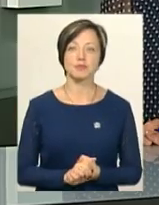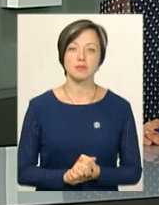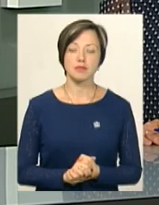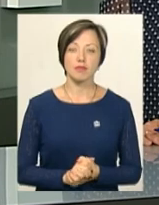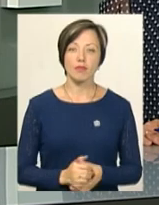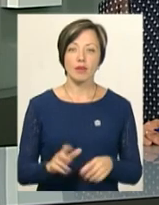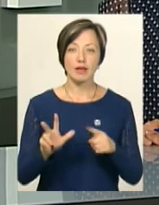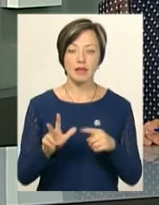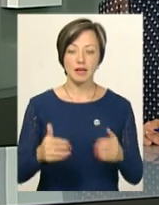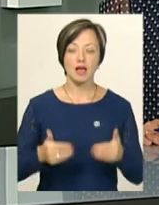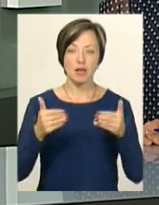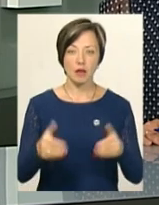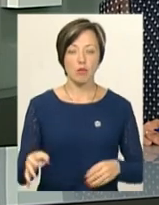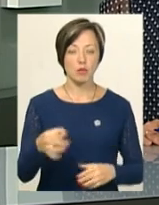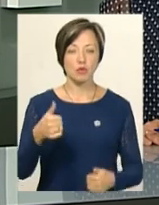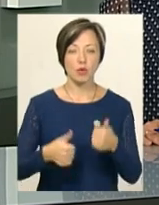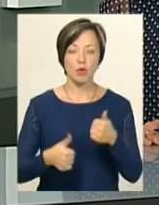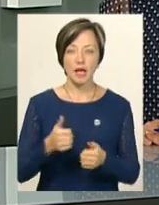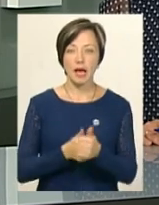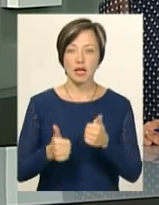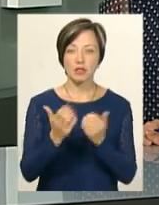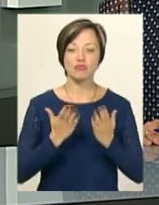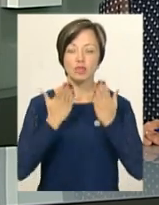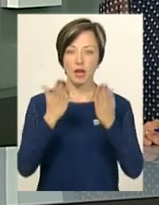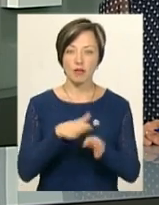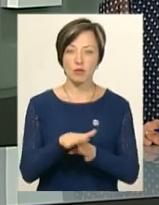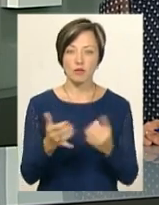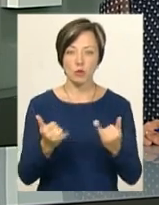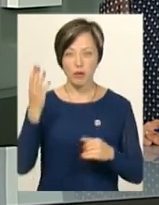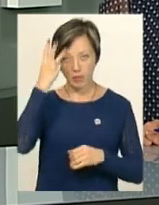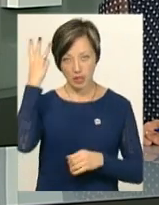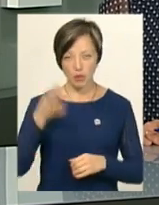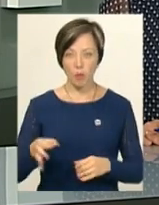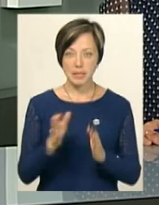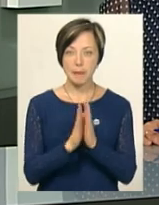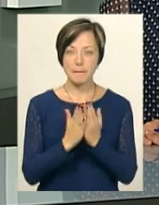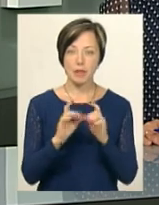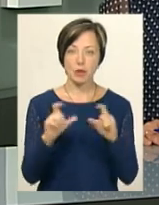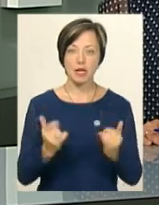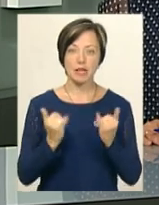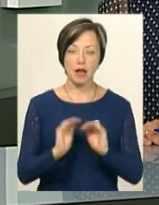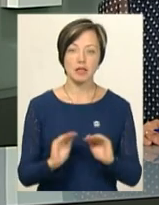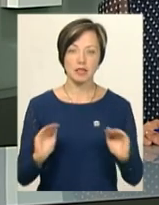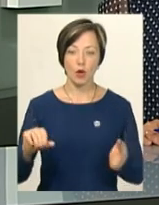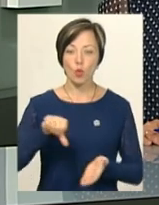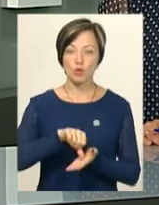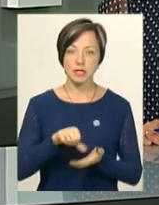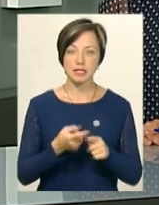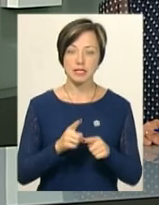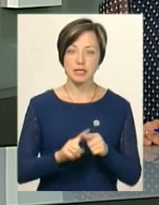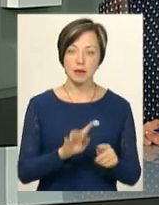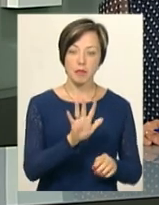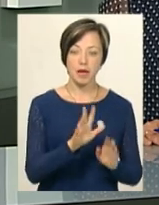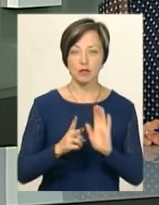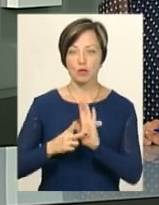Третій етап обласного конкурсу «Лідер читання» відбувся сьогодні у Хмельницькій обласній бібліотеці для дітей. Учасники – це учні